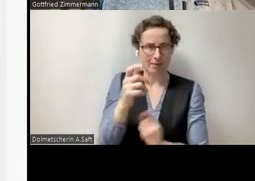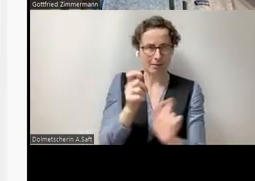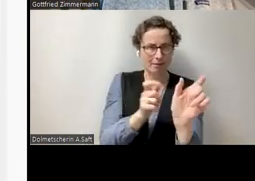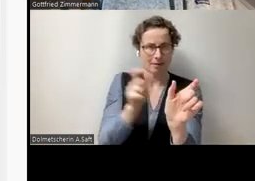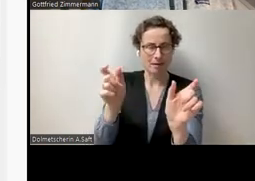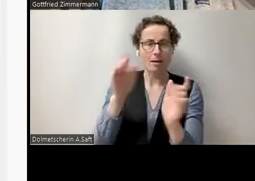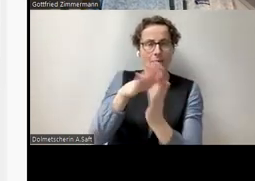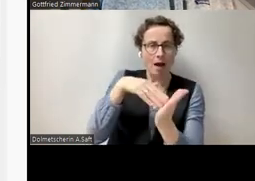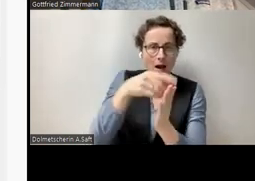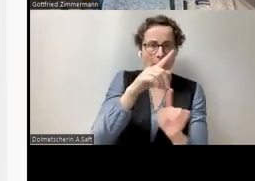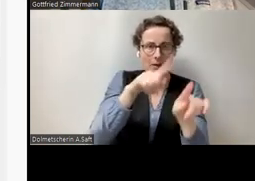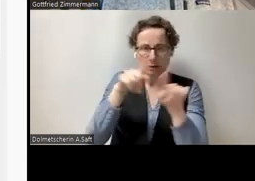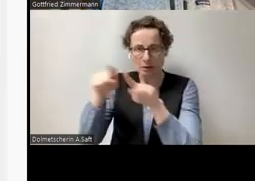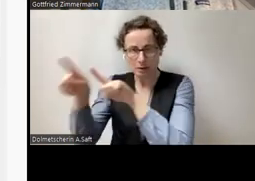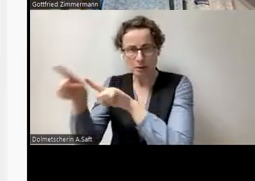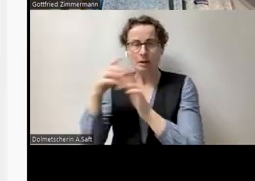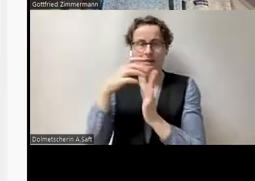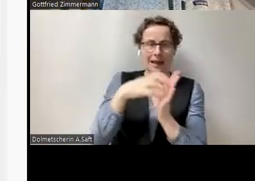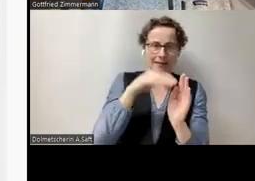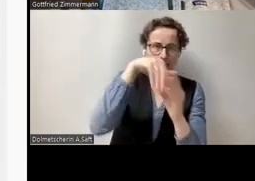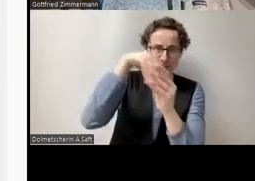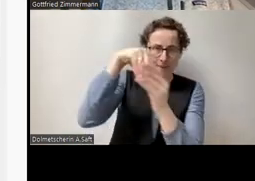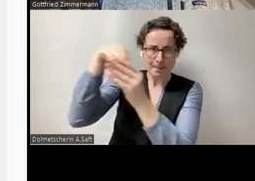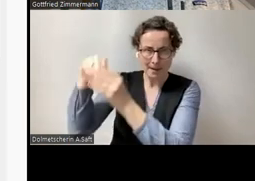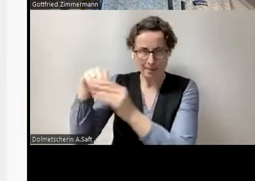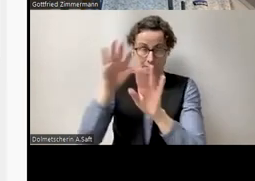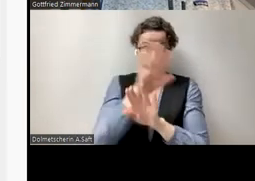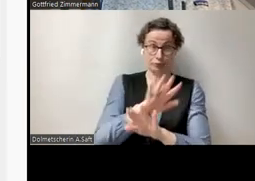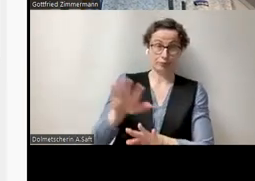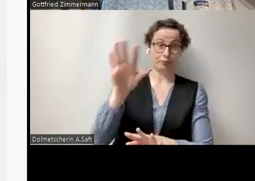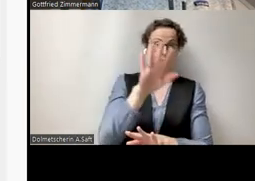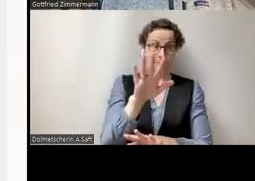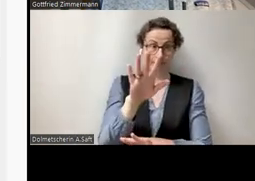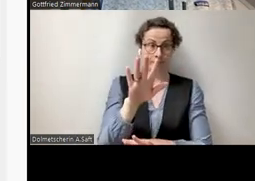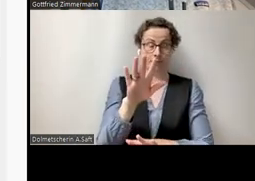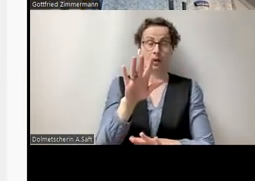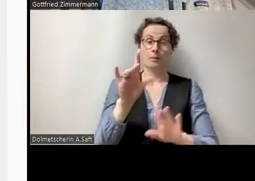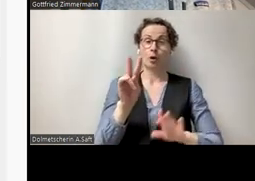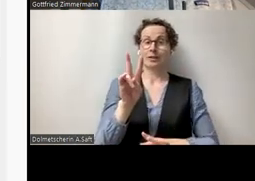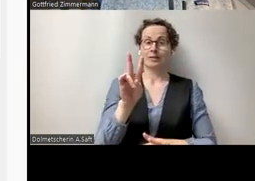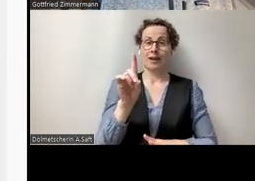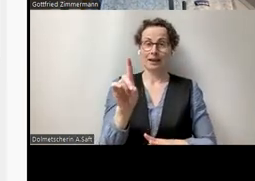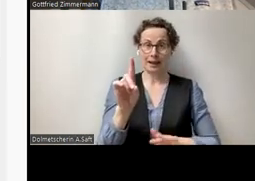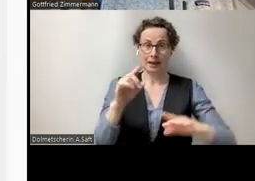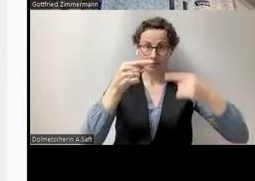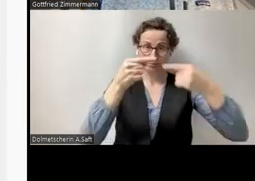Farben und dann eben eigentlich zweidimensional auch angeordnet mit verschiedenen